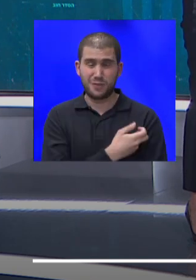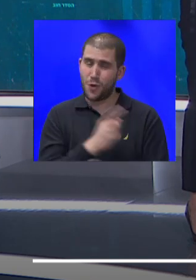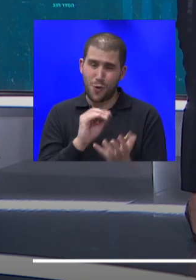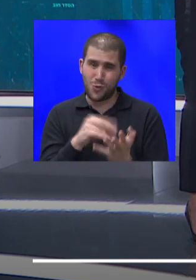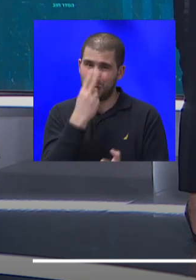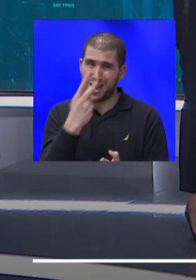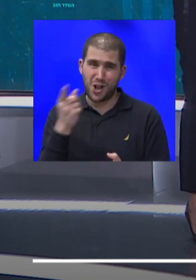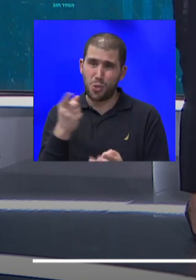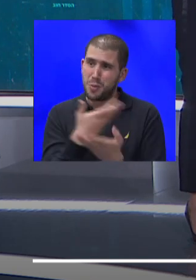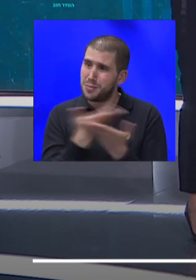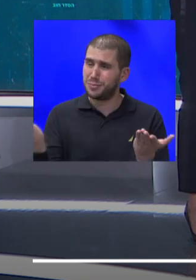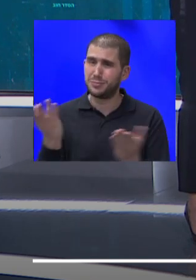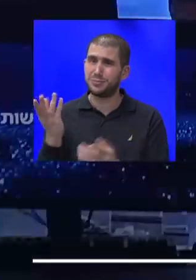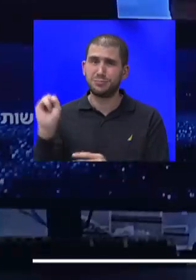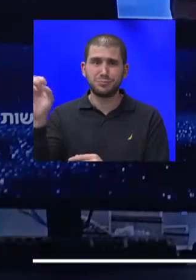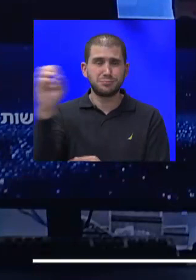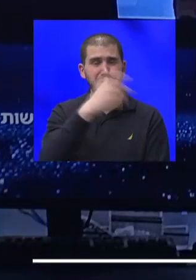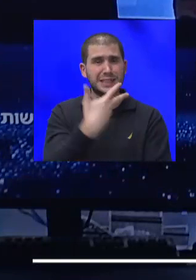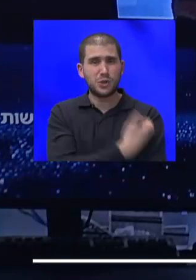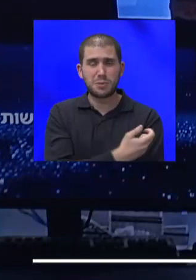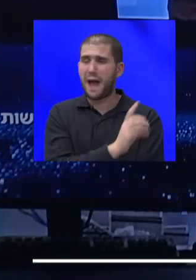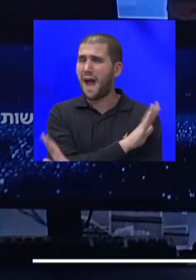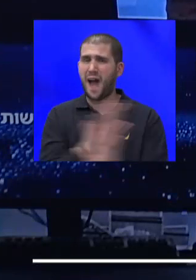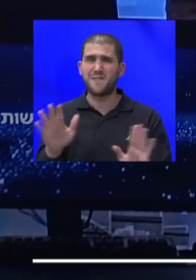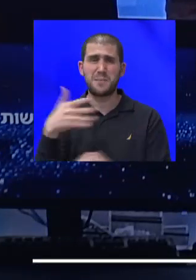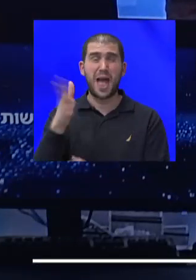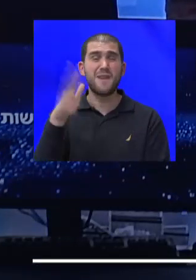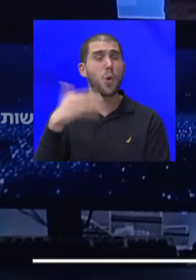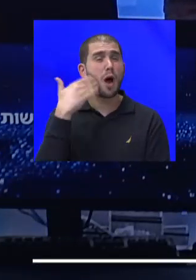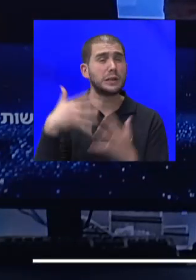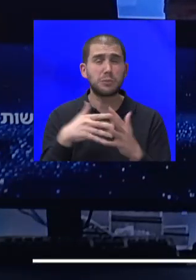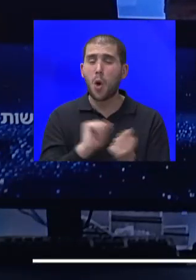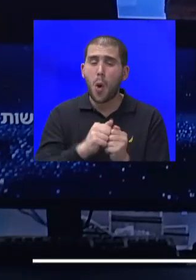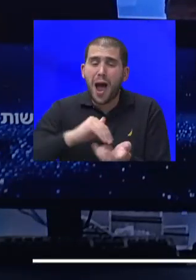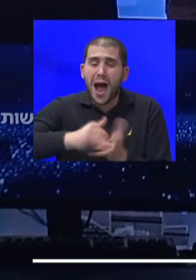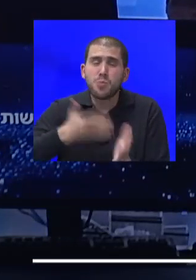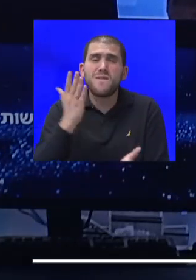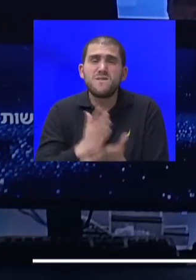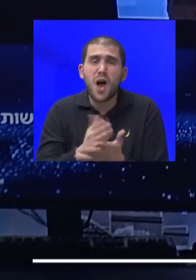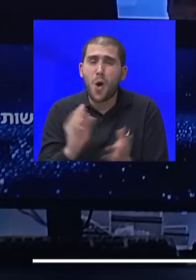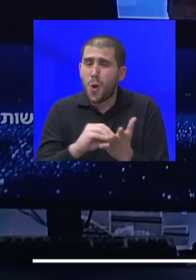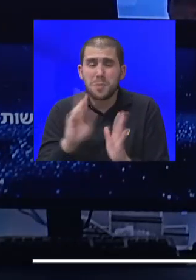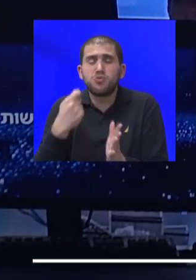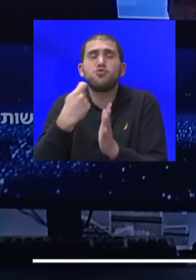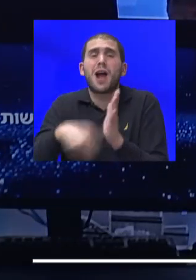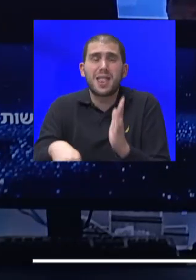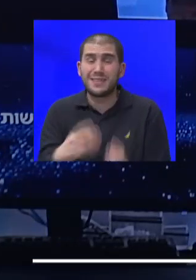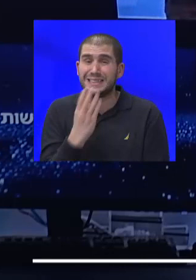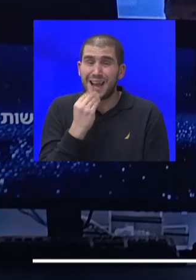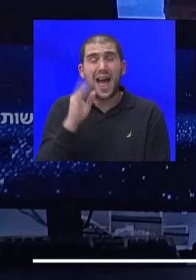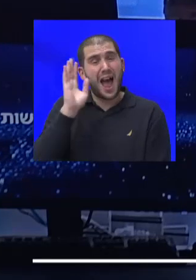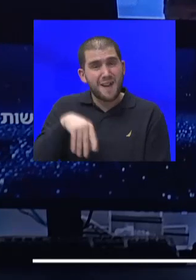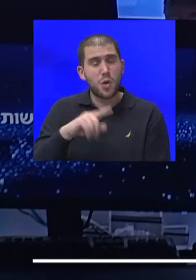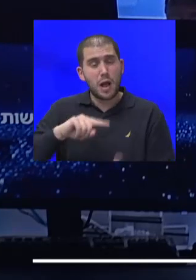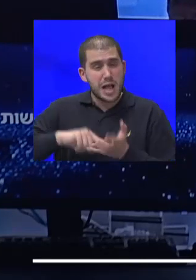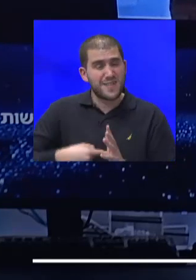חיסונים לא לשום מדינה, גם לא לארצות הברית, לא למי שחתם כבר חוזה, לא למי שרחש כבר. וישראל, למרות כל הכוונות, עדיין לא